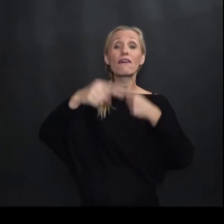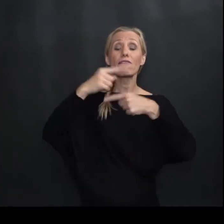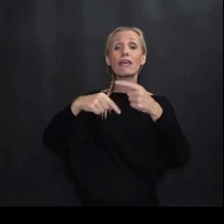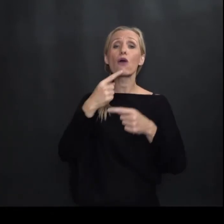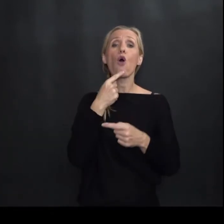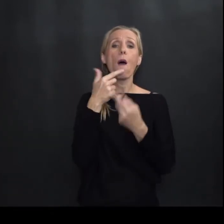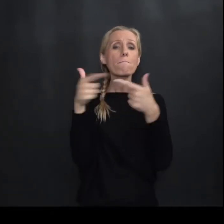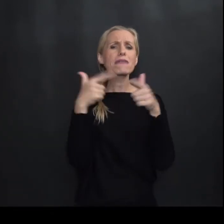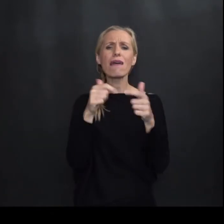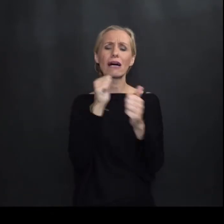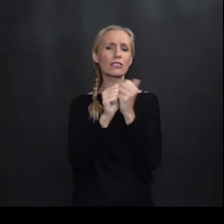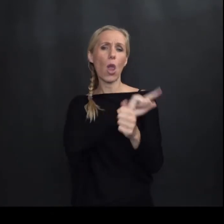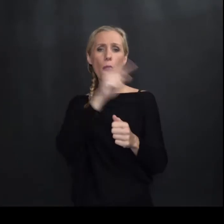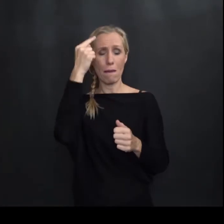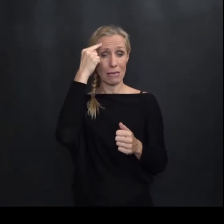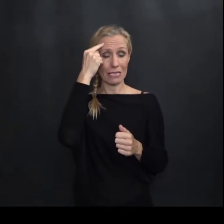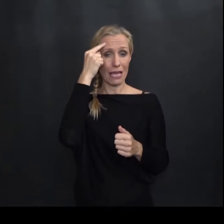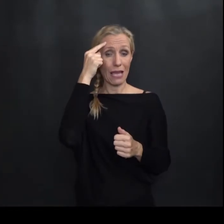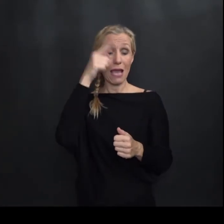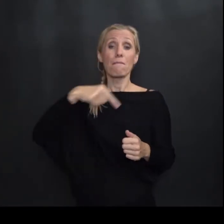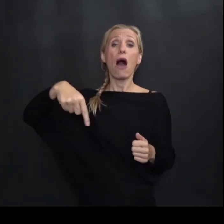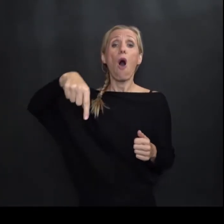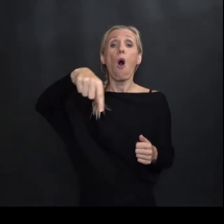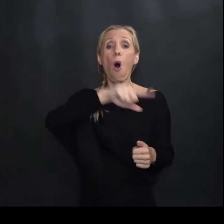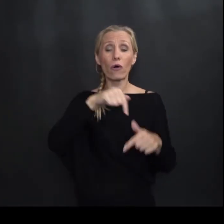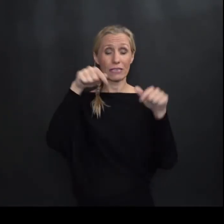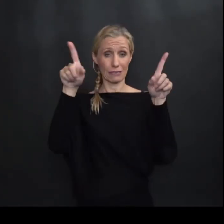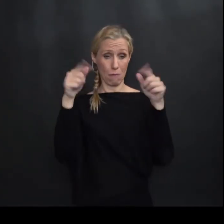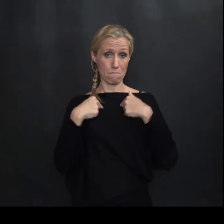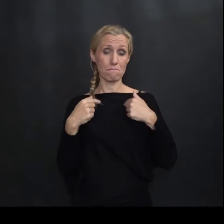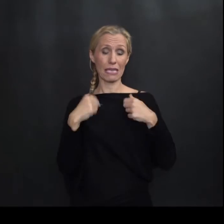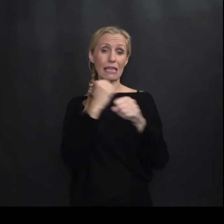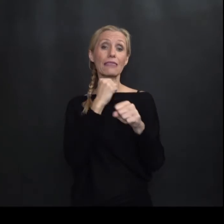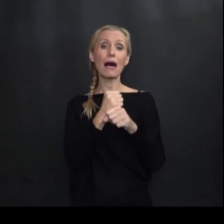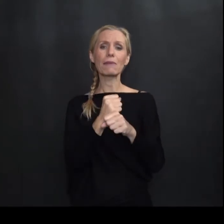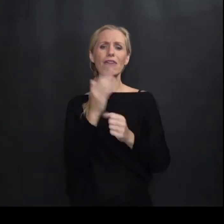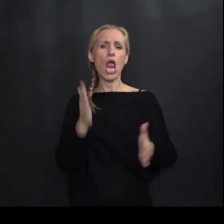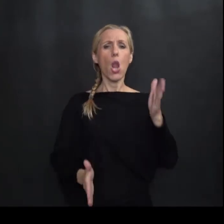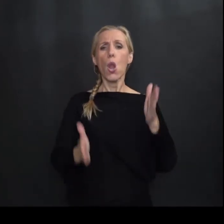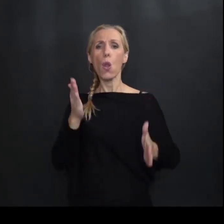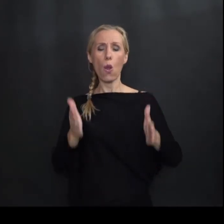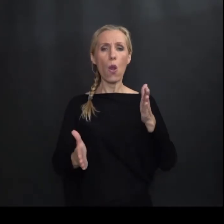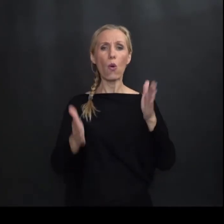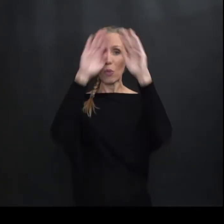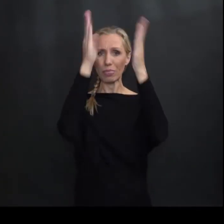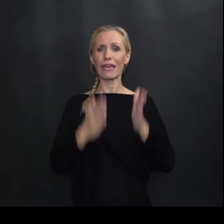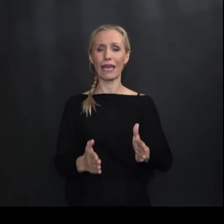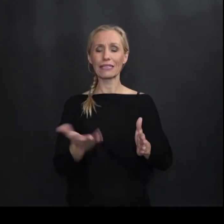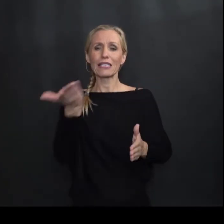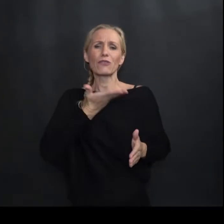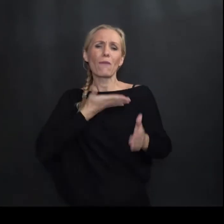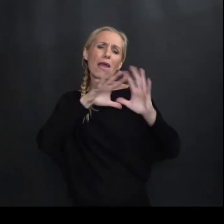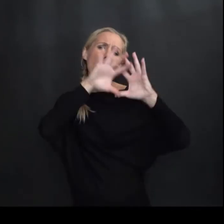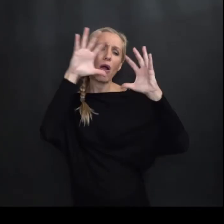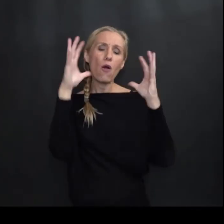film Ko pjeva Zlo ne misli Pa evo Mi smo ovdje I napravili Lutke Kako bi se dobila